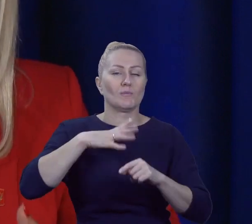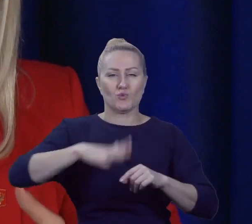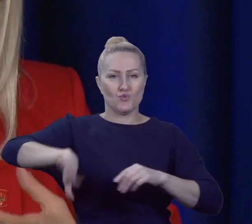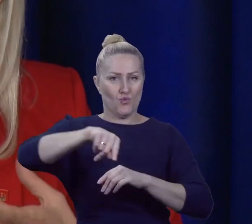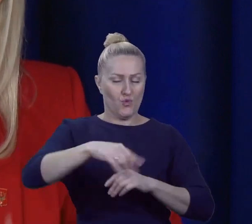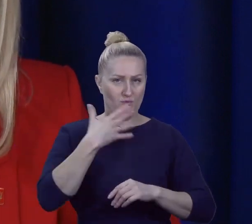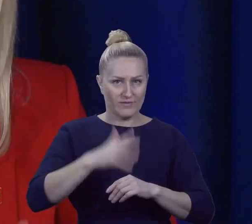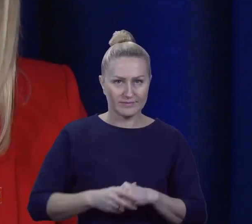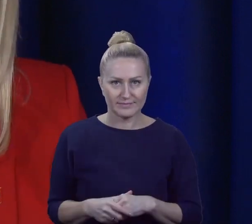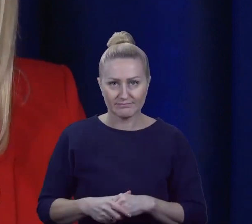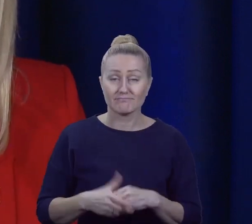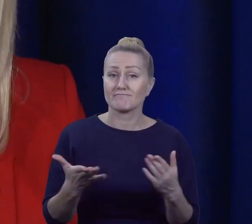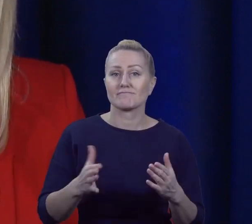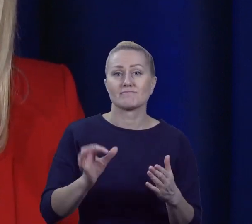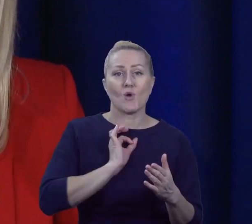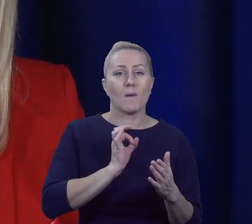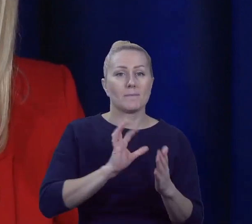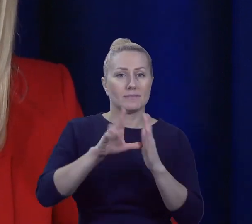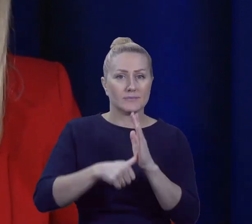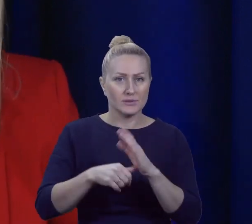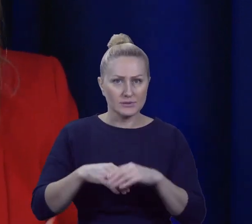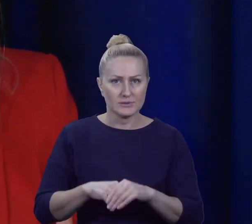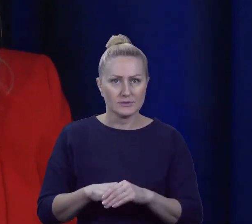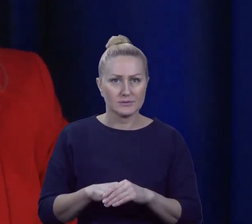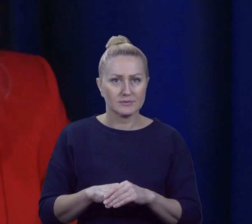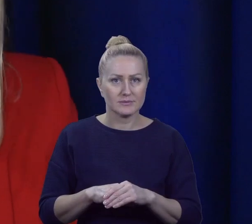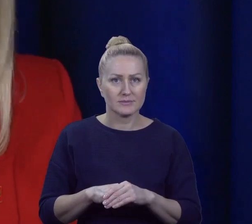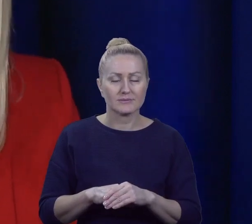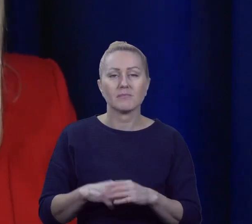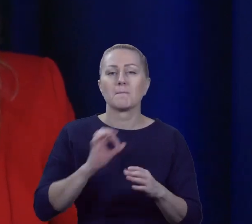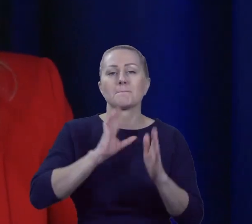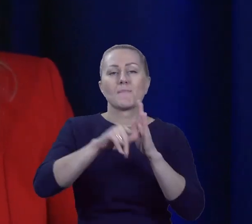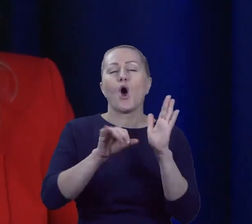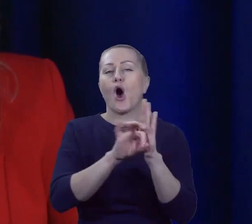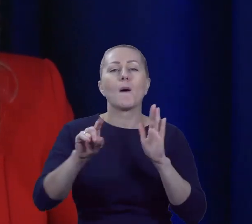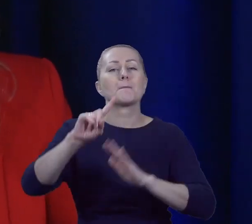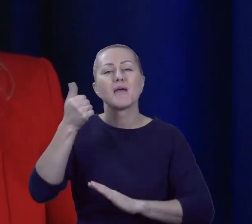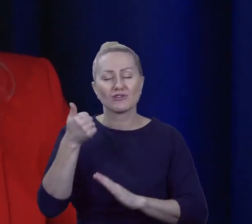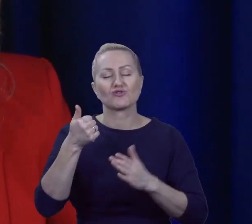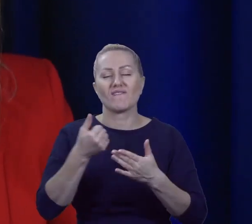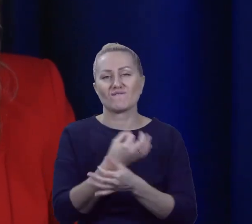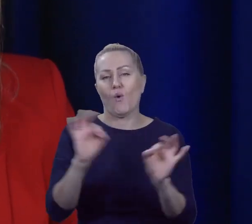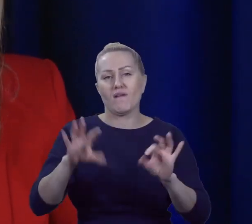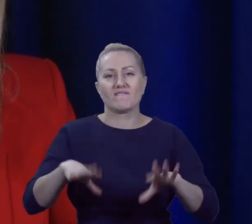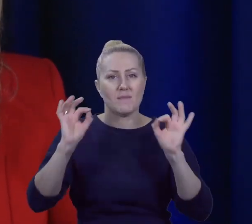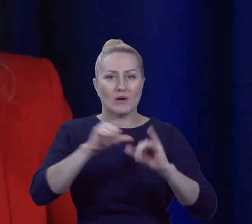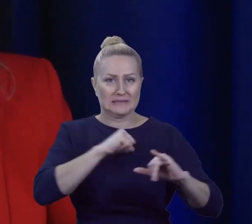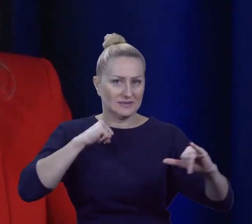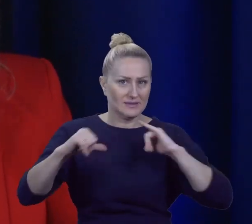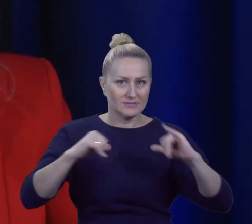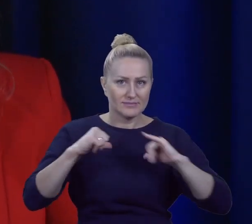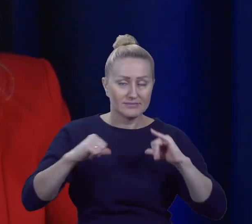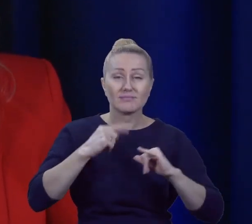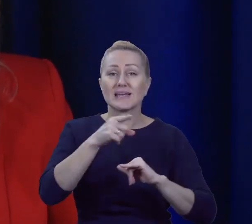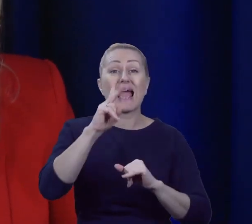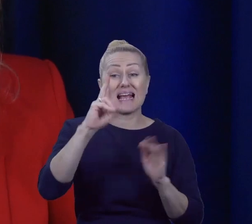W moim mieście od pierwszych wyborów wolnych samorządowych każdy kolejny